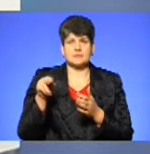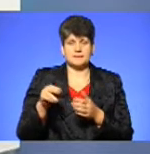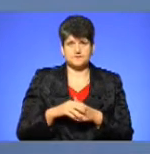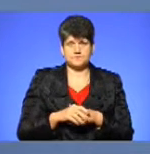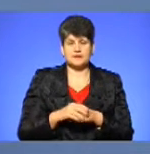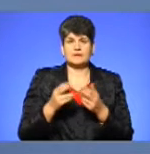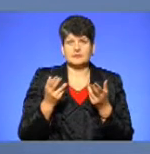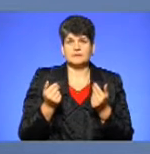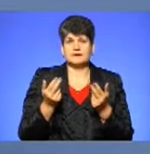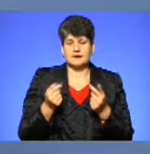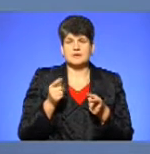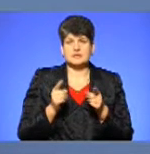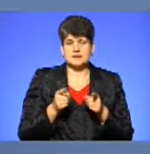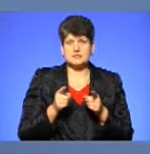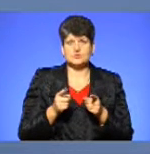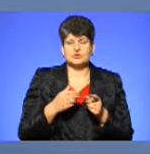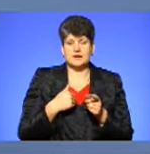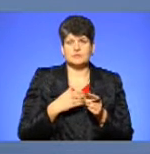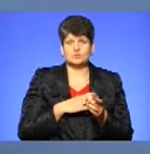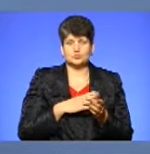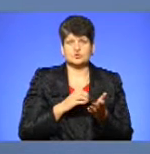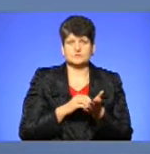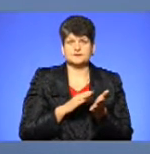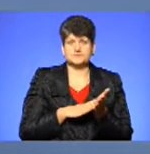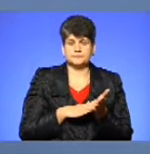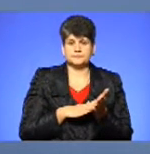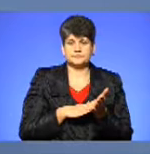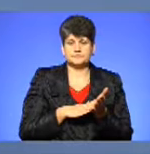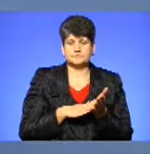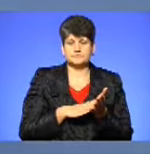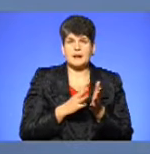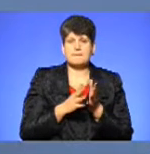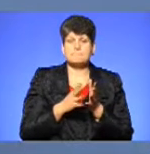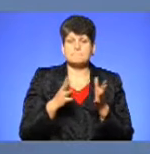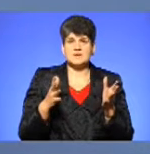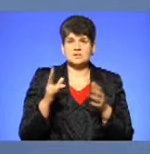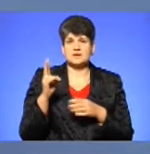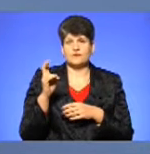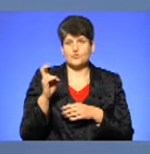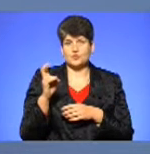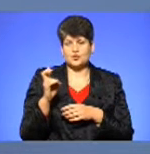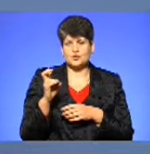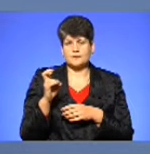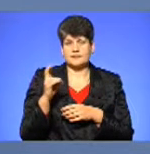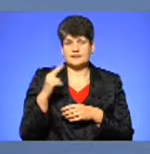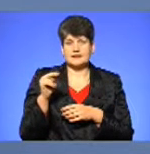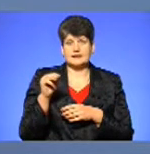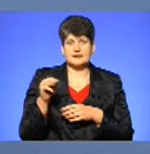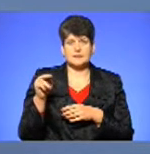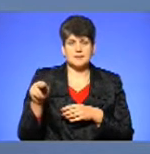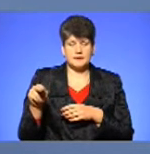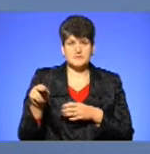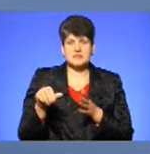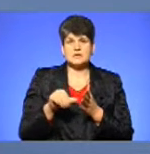Так, дійсно, нами було зафіксовано більше 200 ДТП за